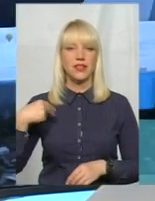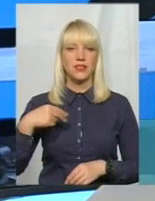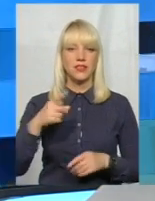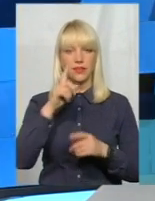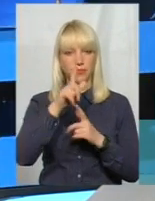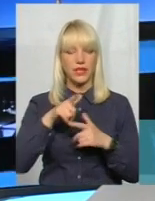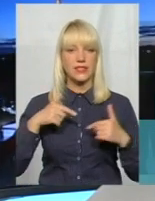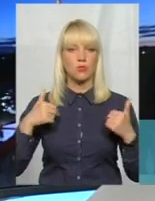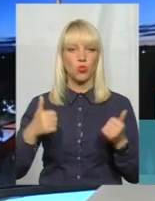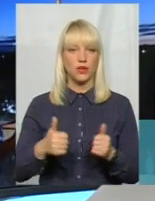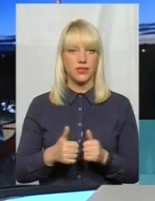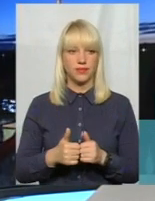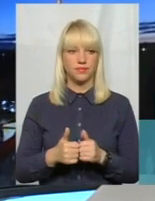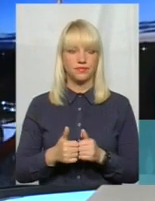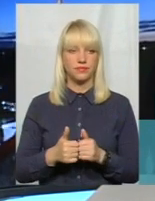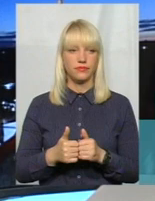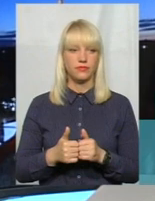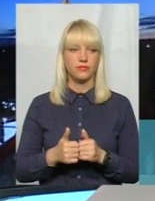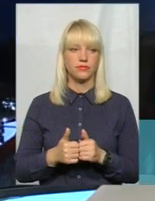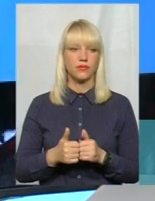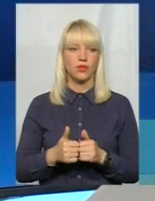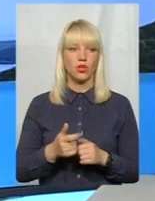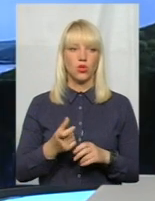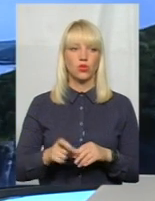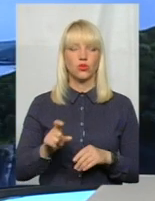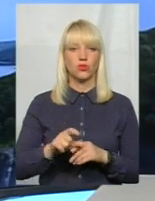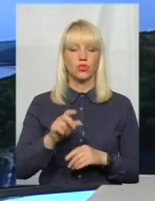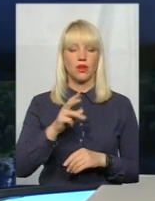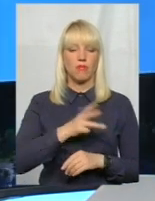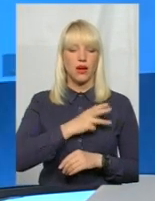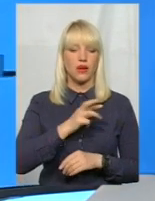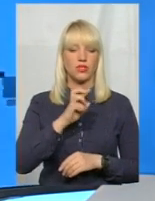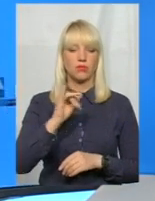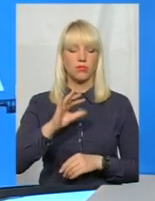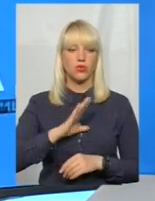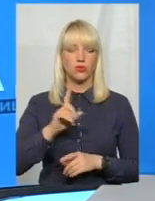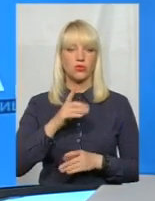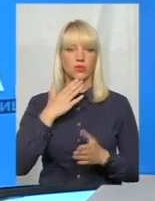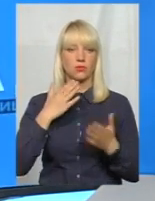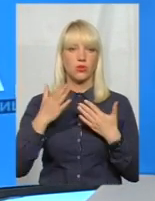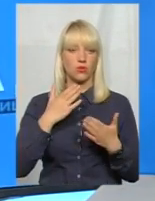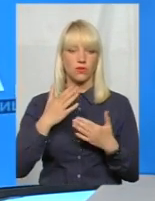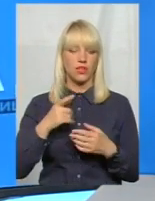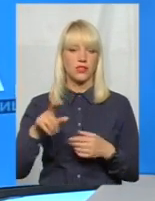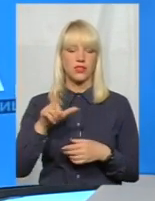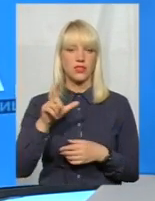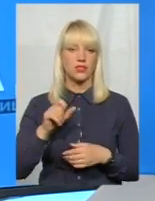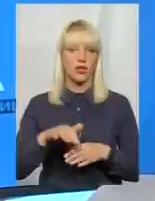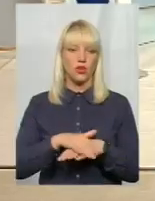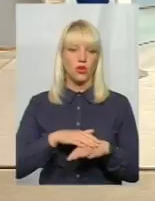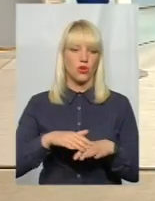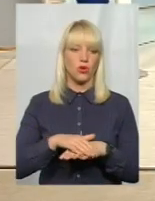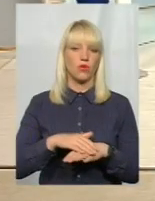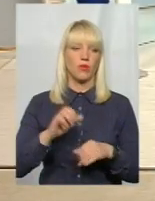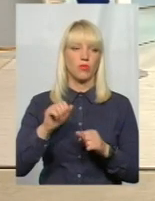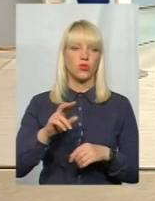дуже б бажано було б все-таки спілкуватися з громадою, звітувати, тоді, може, і відставка